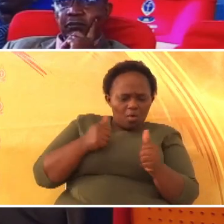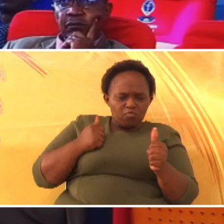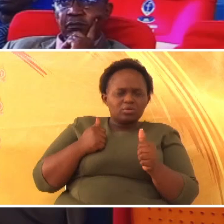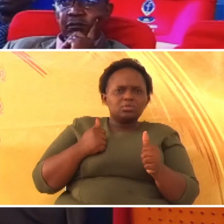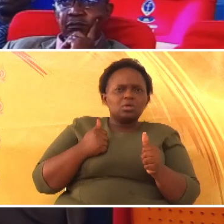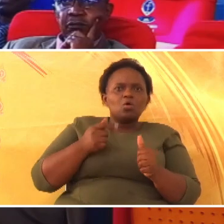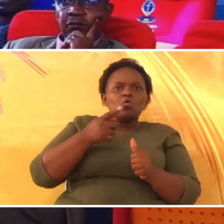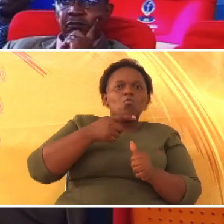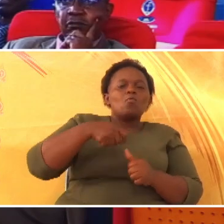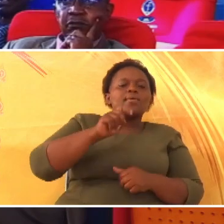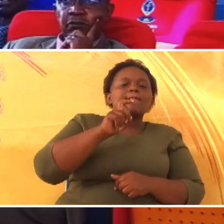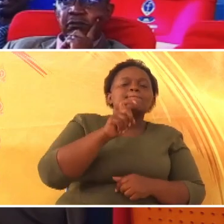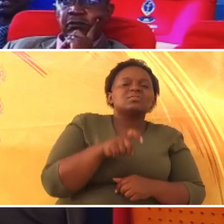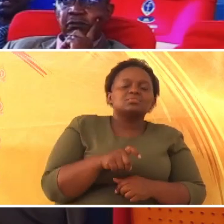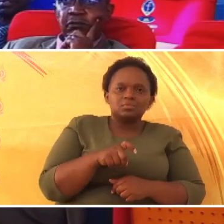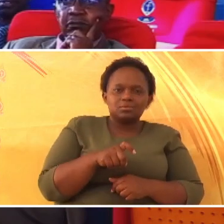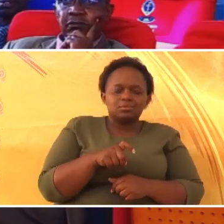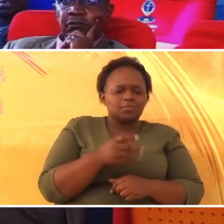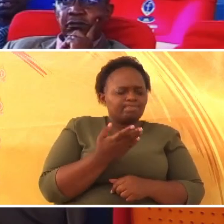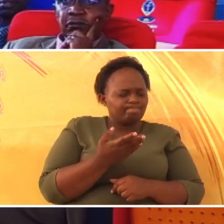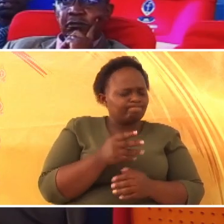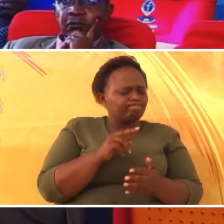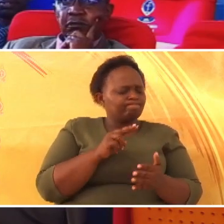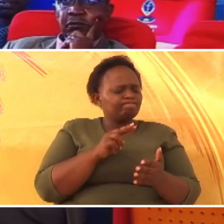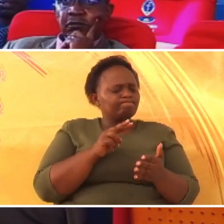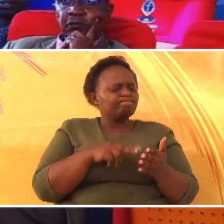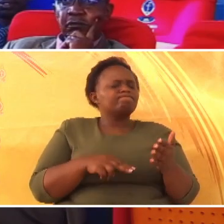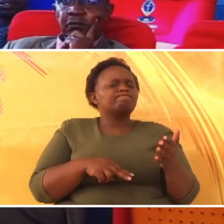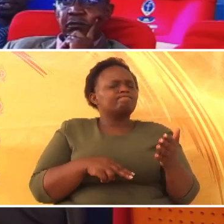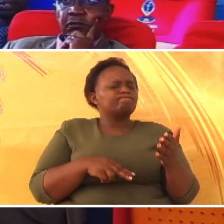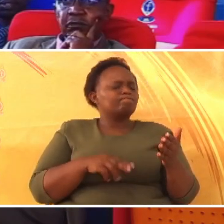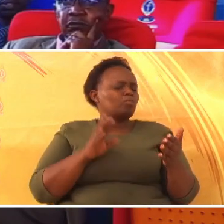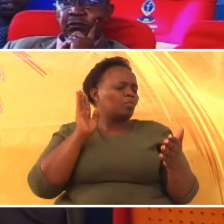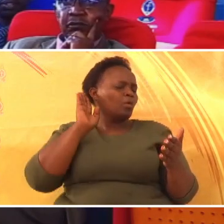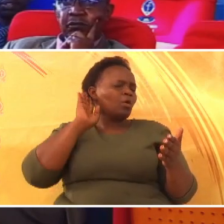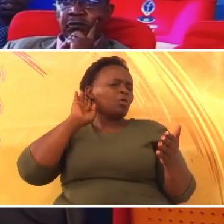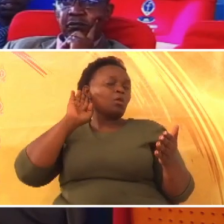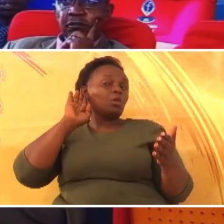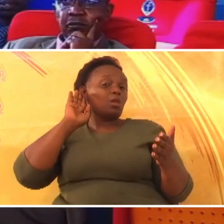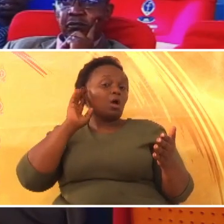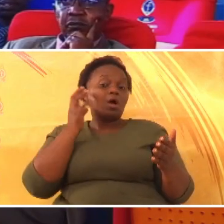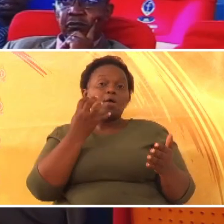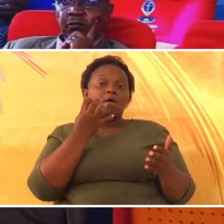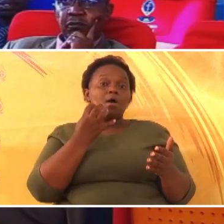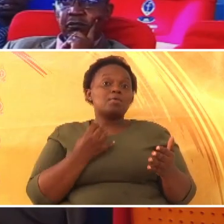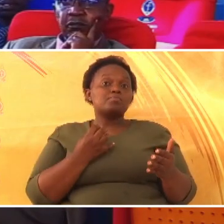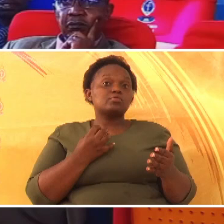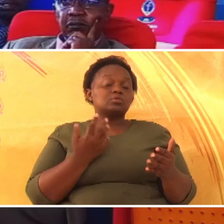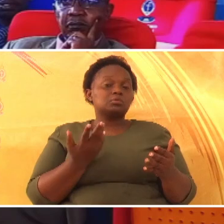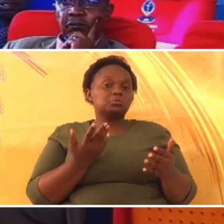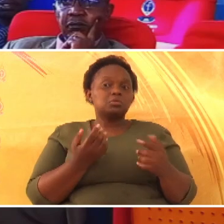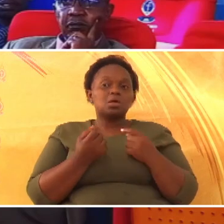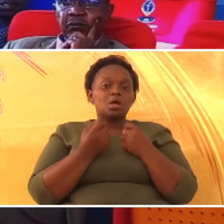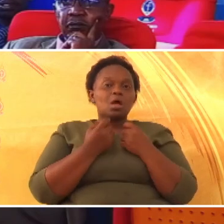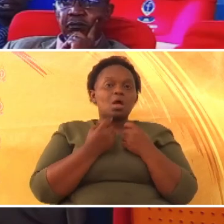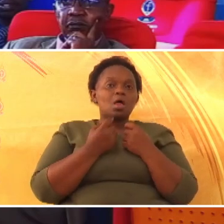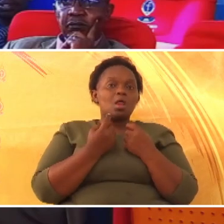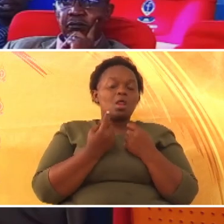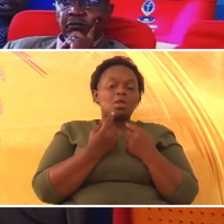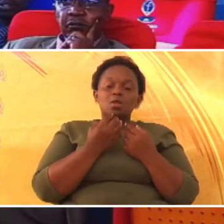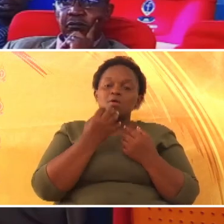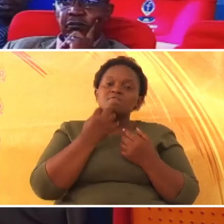ni lazima tusikirize vile wahibirania waliambiwa na